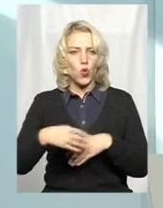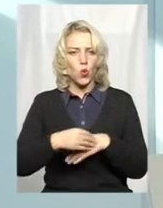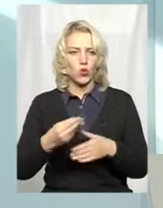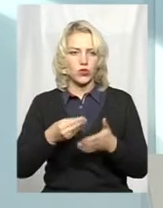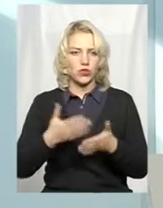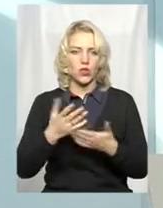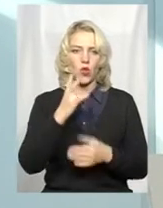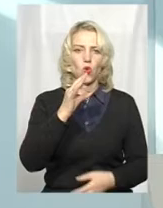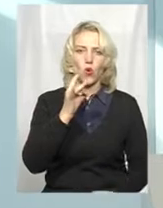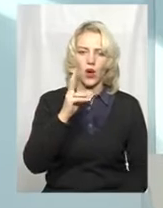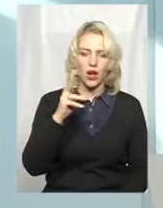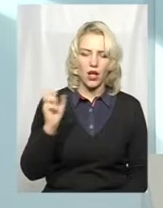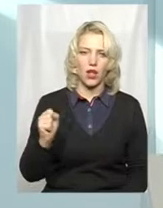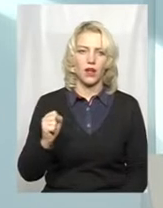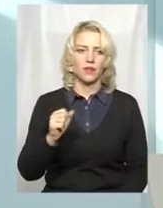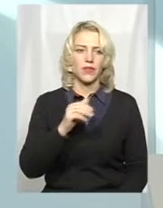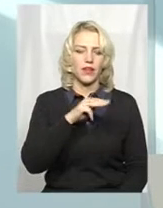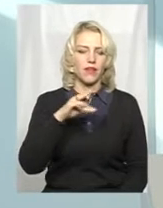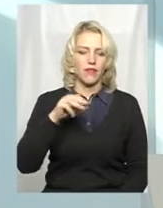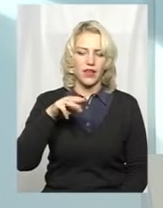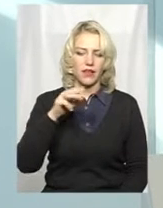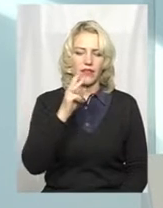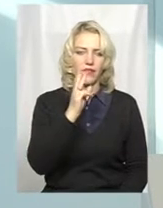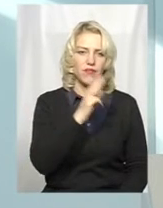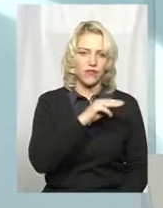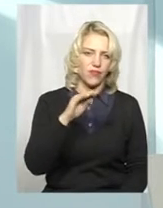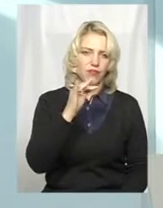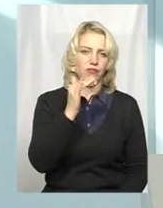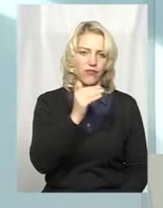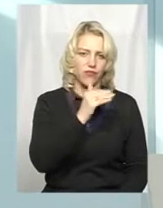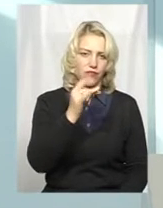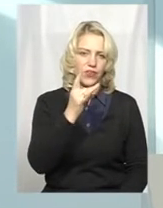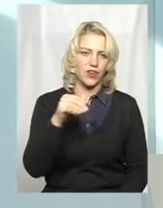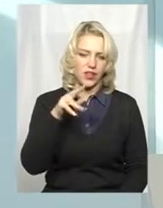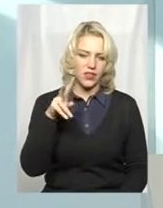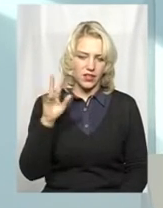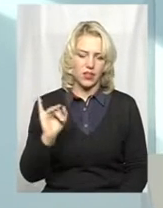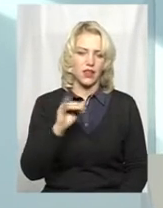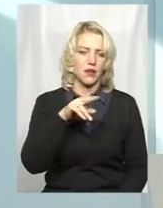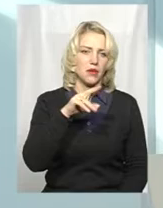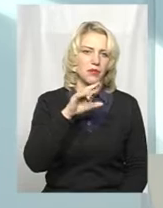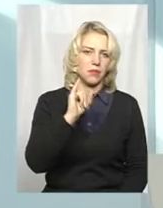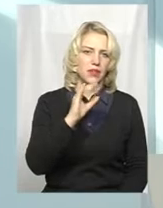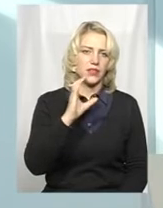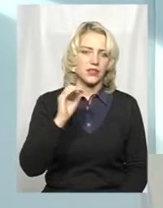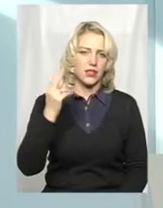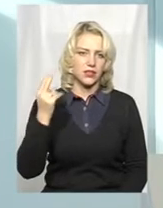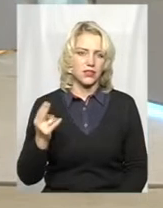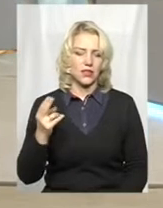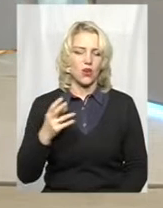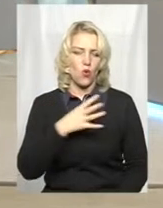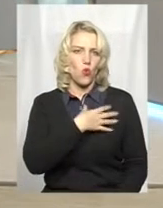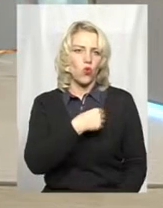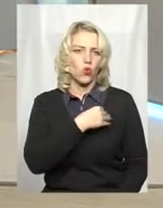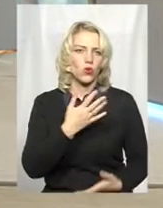це ж та сама норка, це саме фретки, і пісци, ну, скажімо, хутро, яке більш